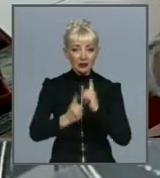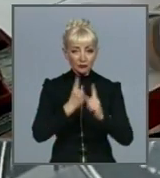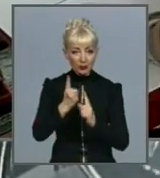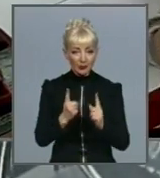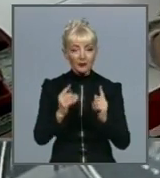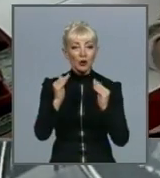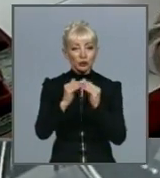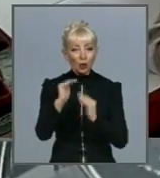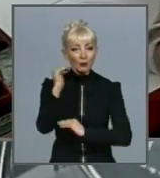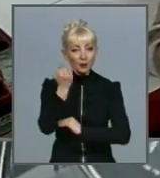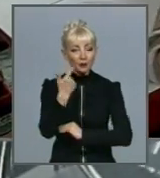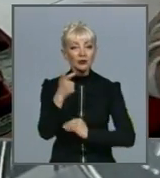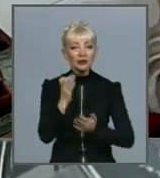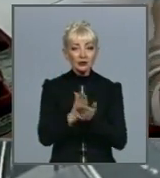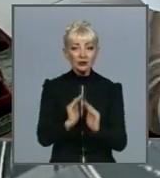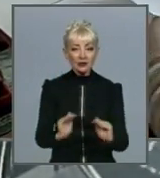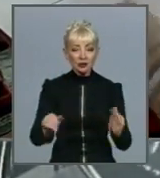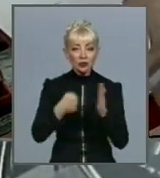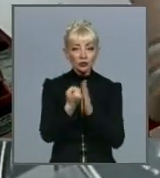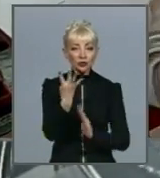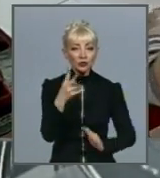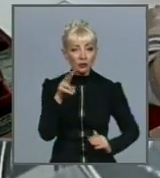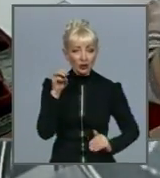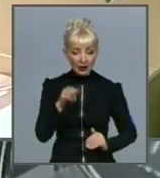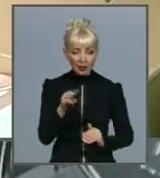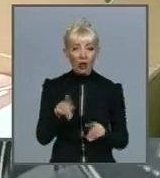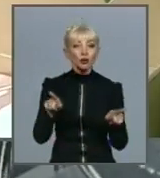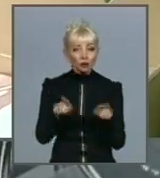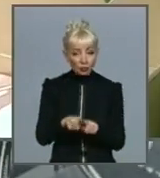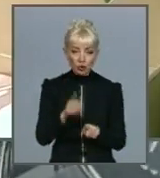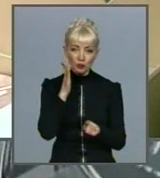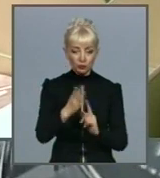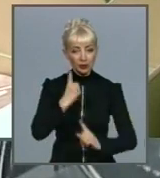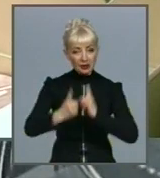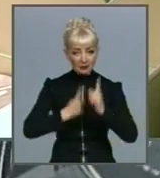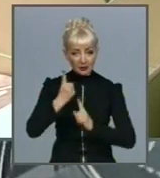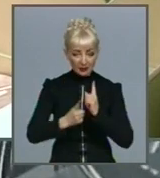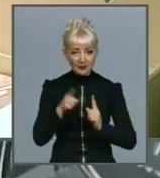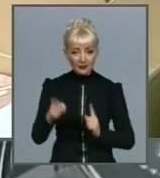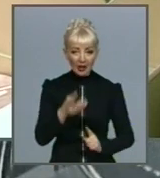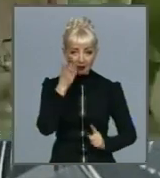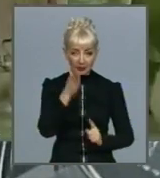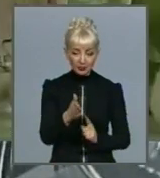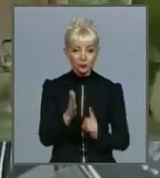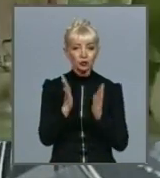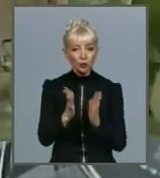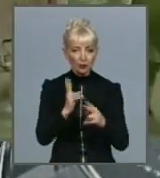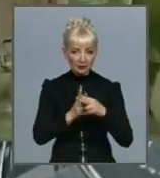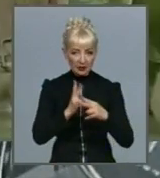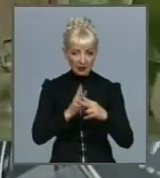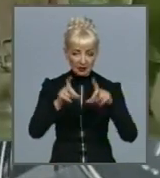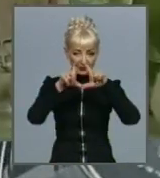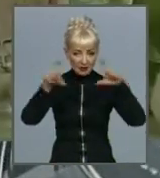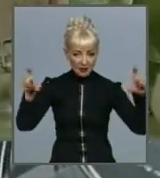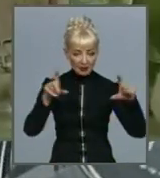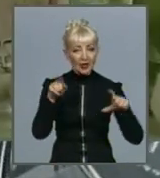перебувають діти до 4 років, теж будуть трансформовані. Вони стануть суто медичними закладами. В них перебуватимуть лише